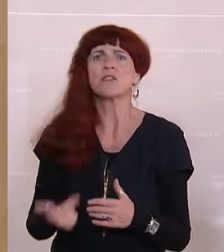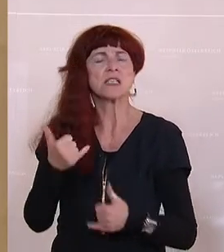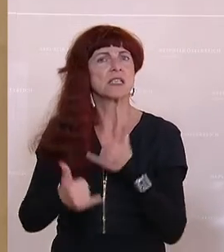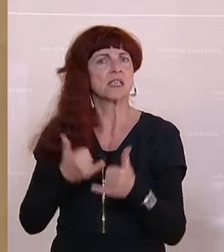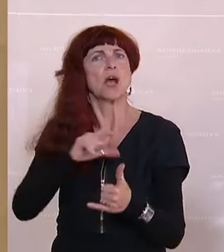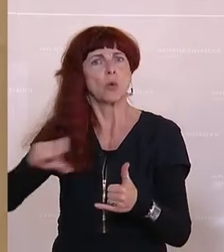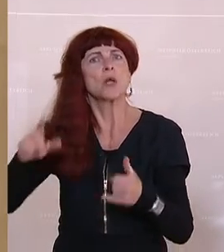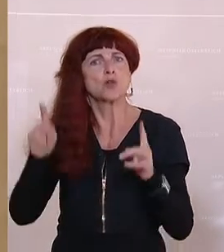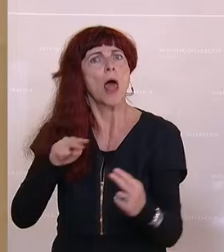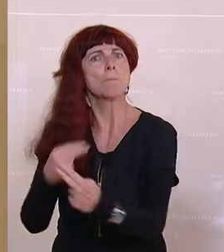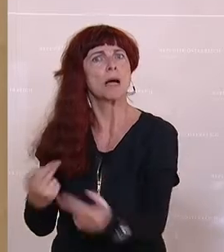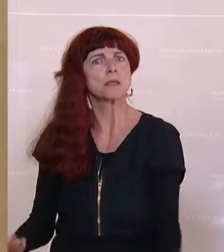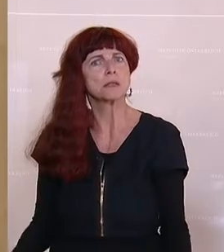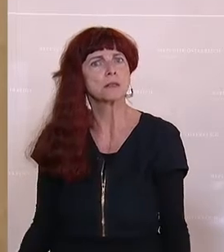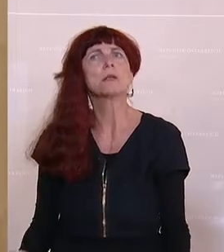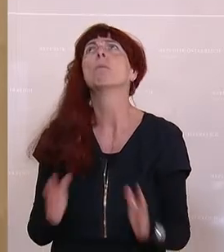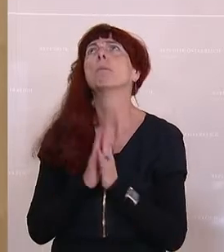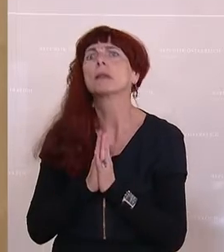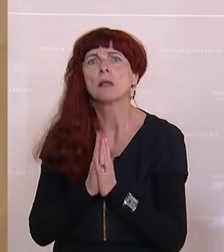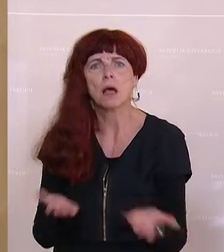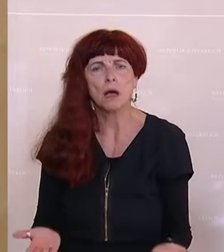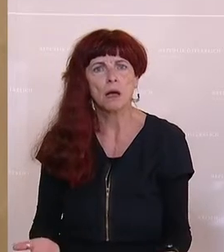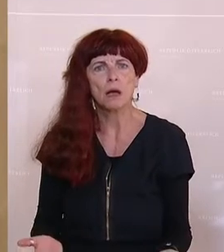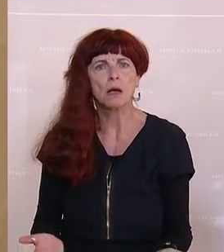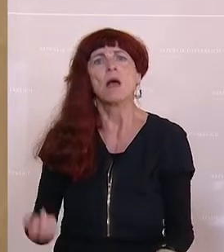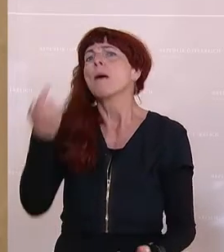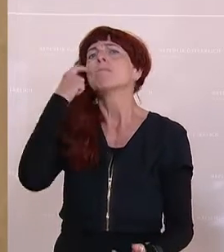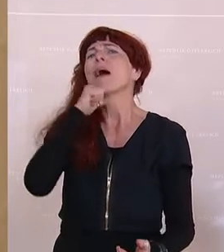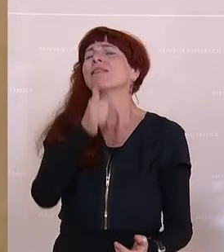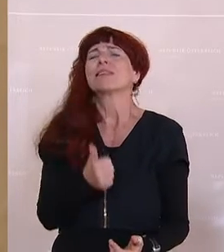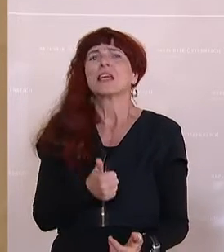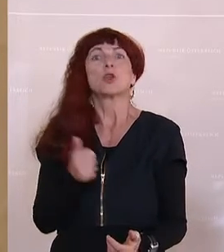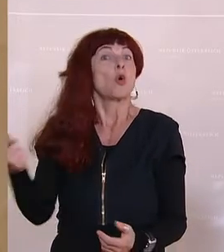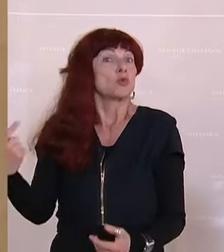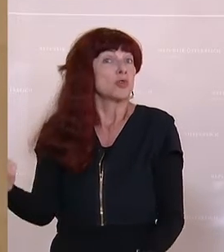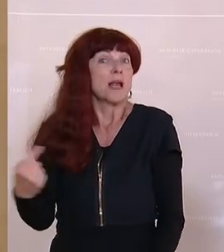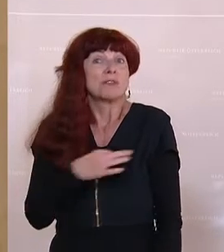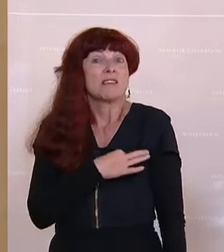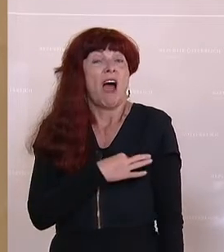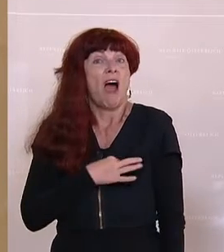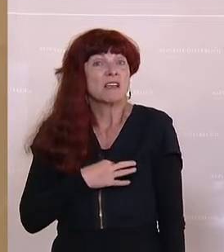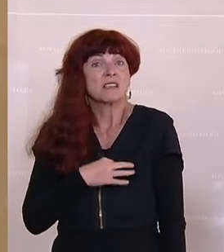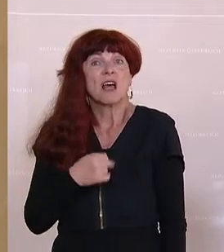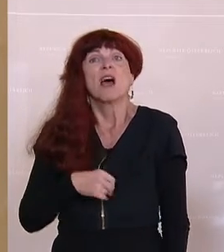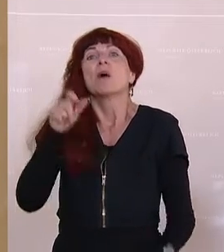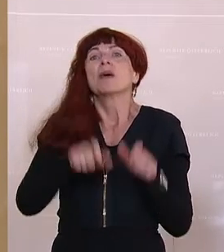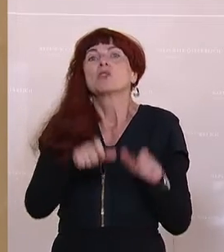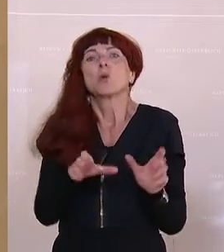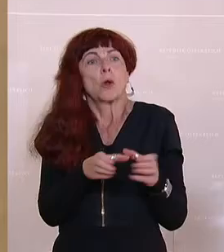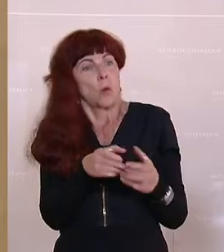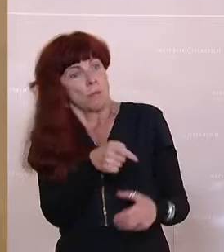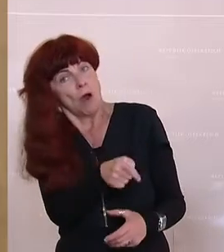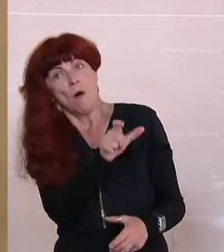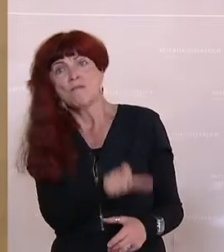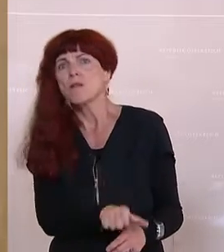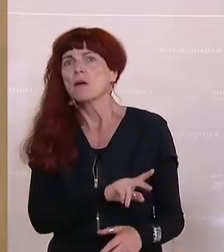Jahrhundert. Es ist, es geht dabei nicht, und wenn Sie Angst davor haben vor dieser Personengruppe, dann will ich es Ihnen